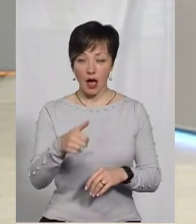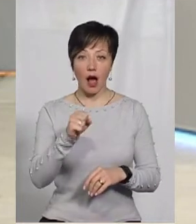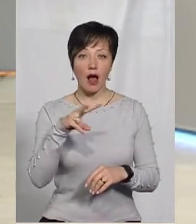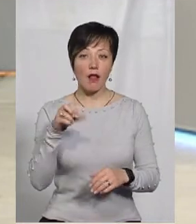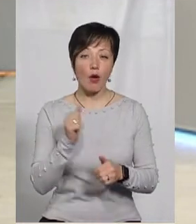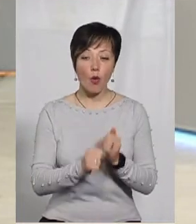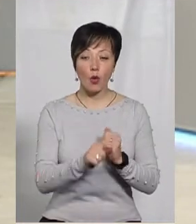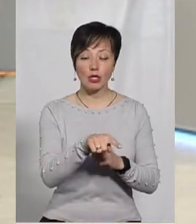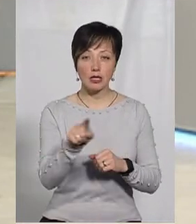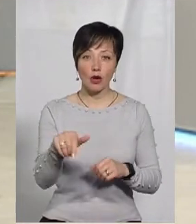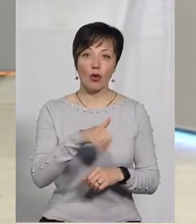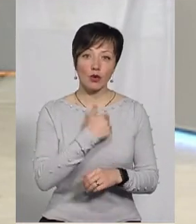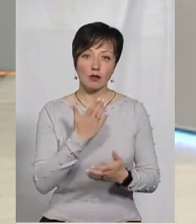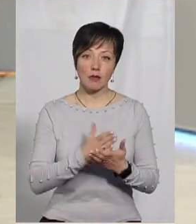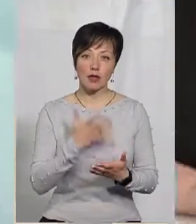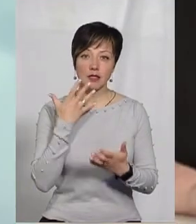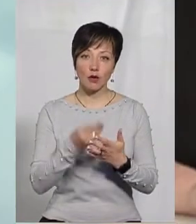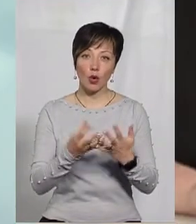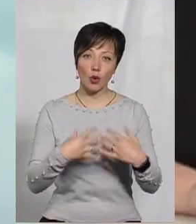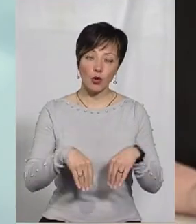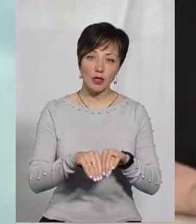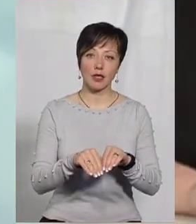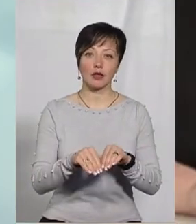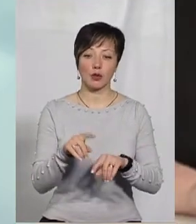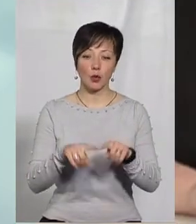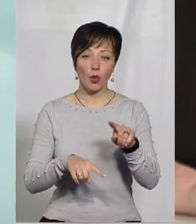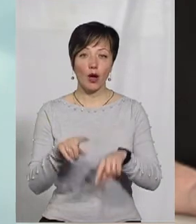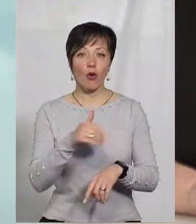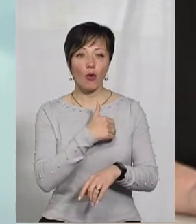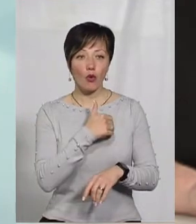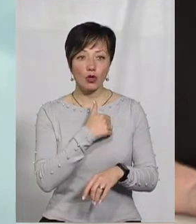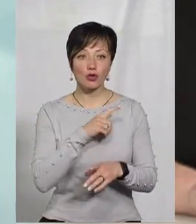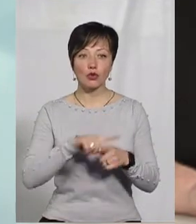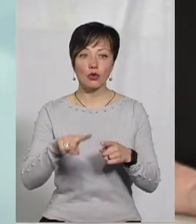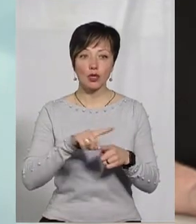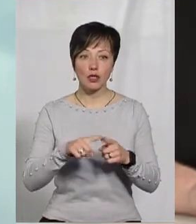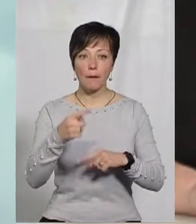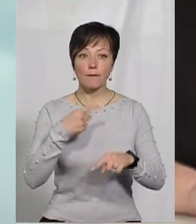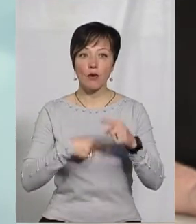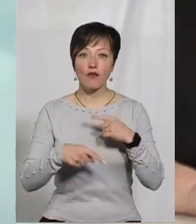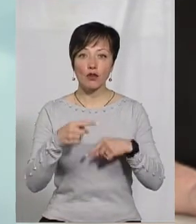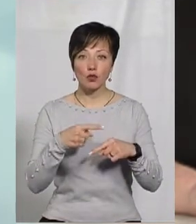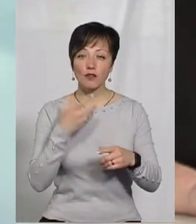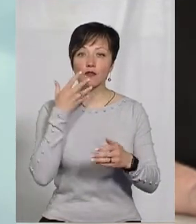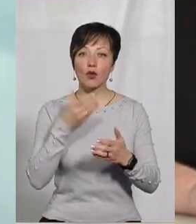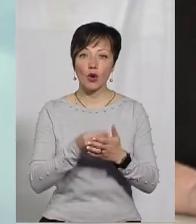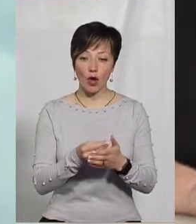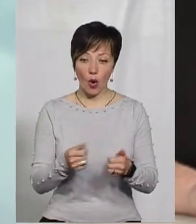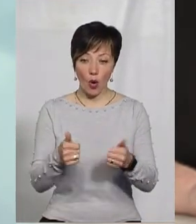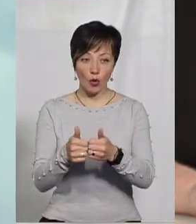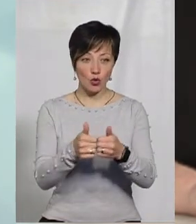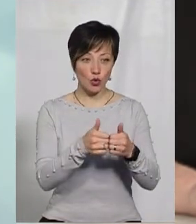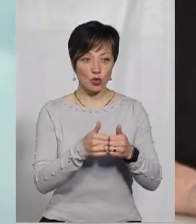Але кожна з них хоче мати свою родину, свою сім'ю і хоче скоріше повернутися в своє